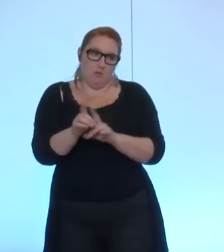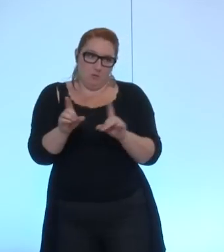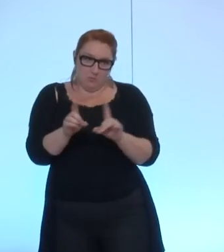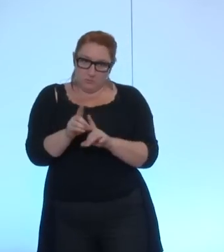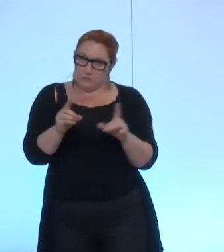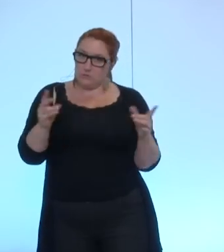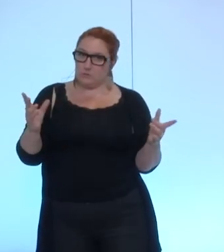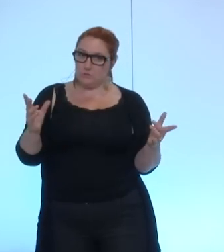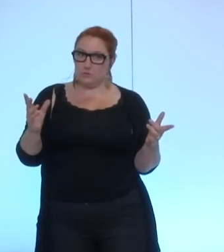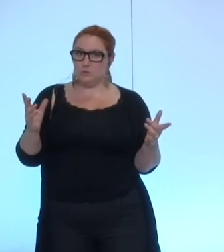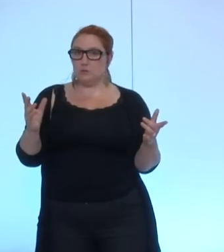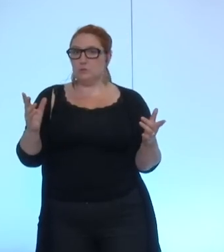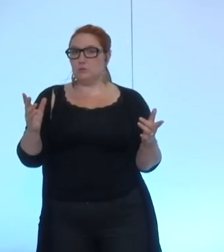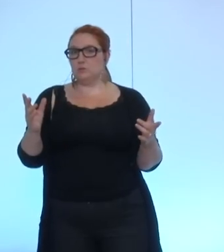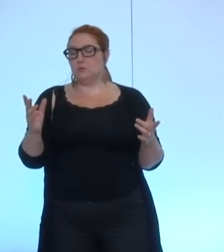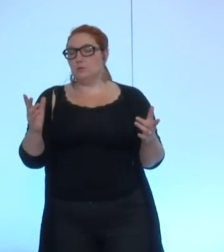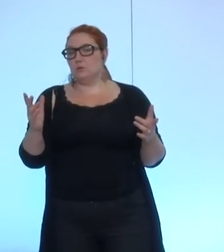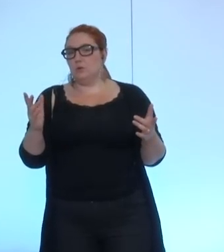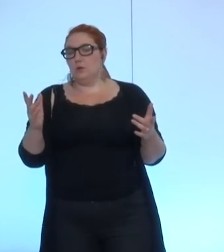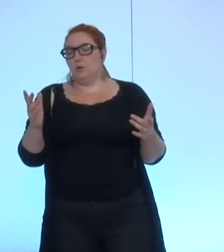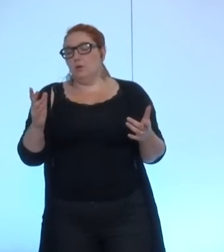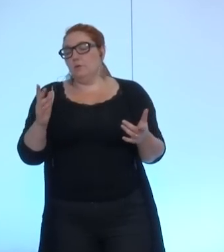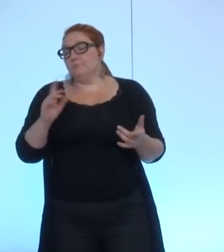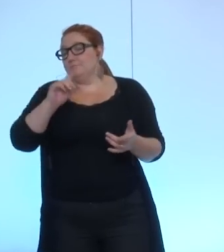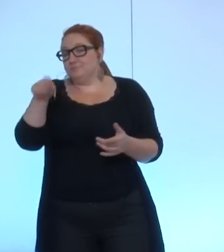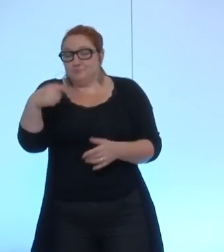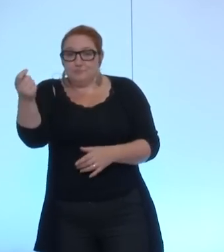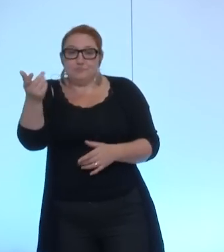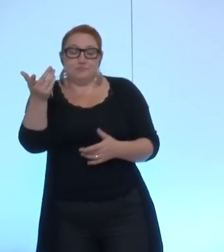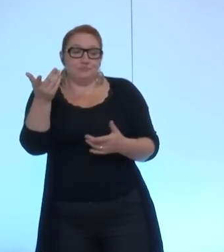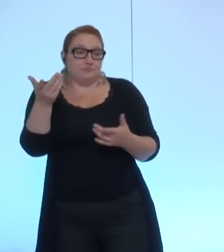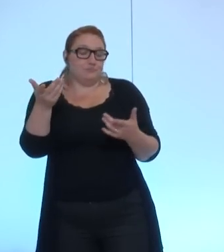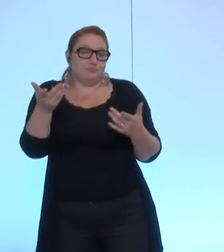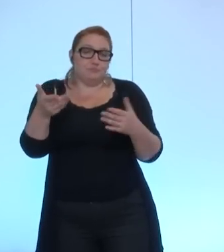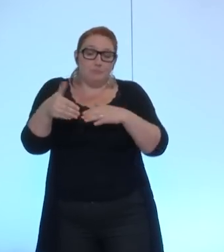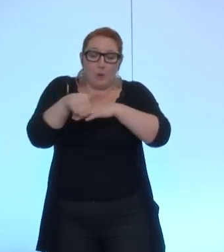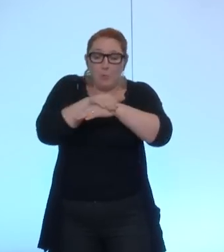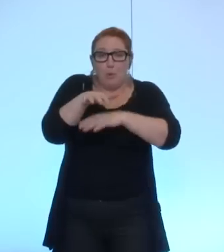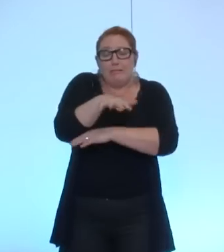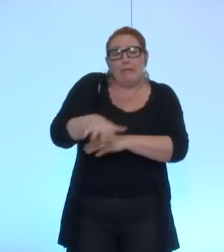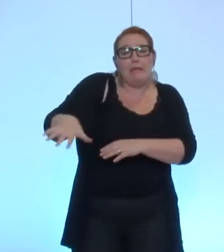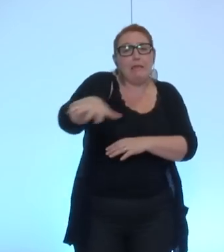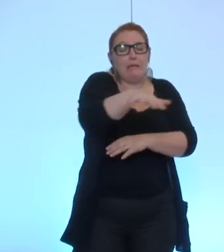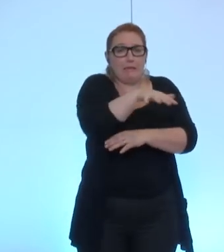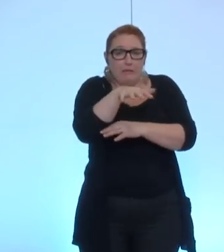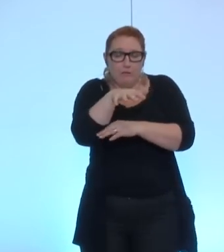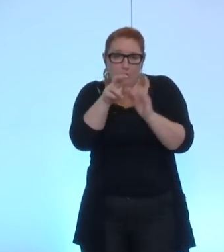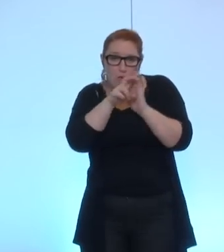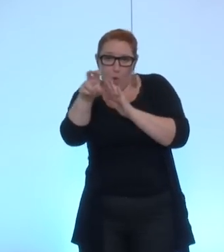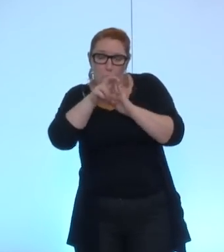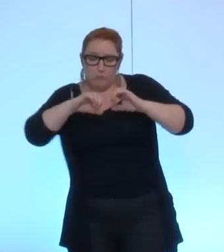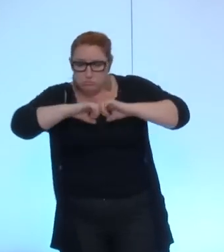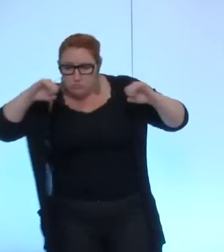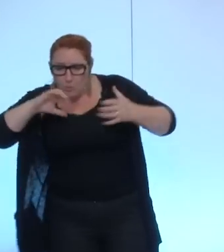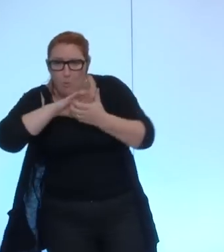on va dire, de la complexité interne au jeu politique du bassin grenoblois, il n'y a